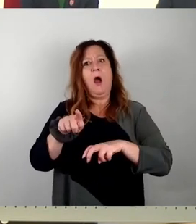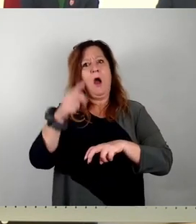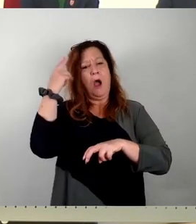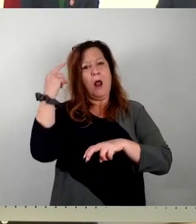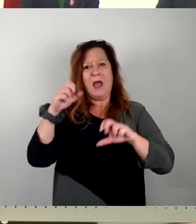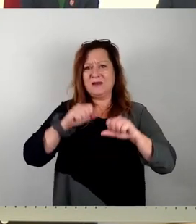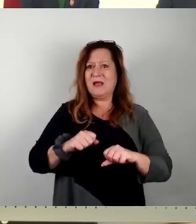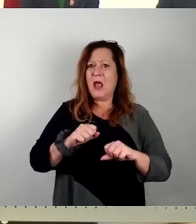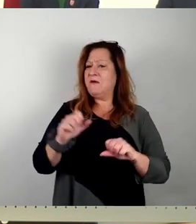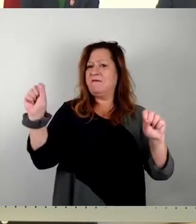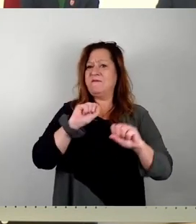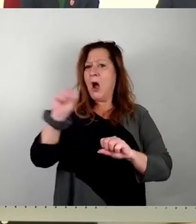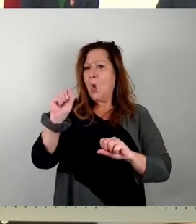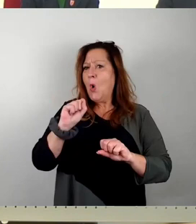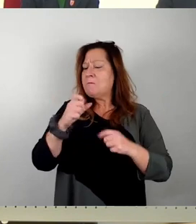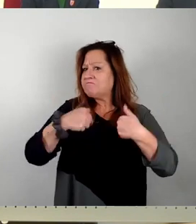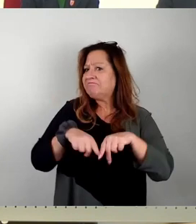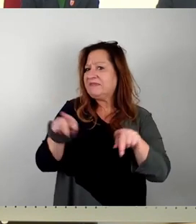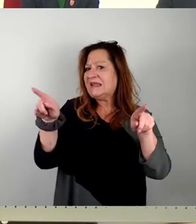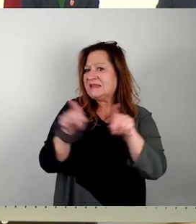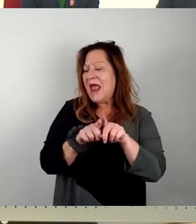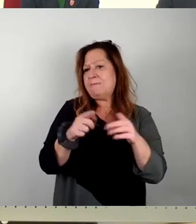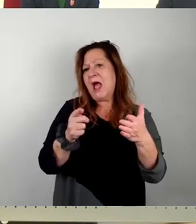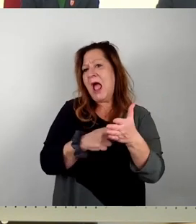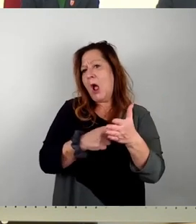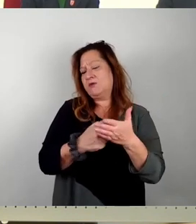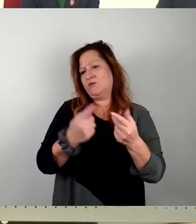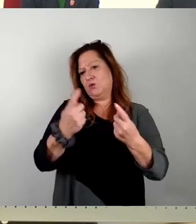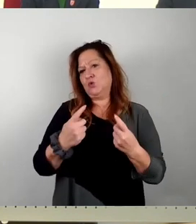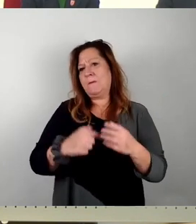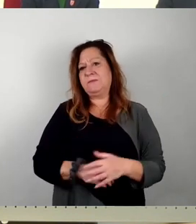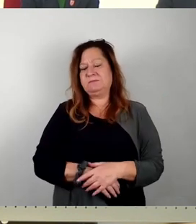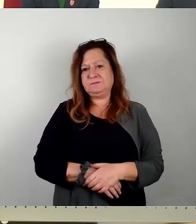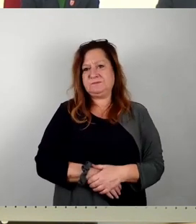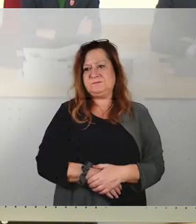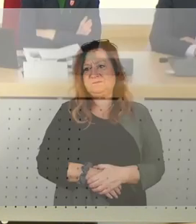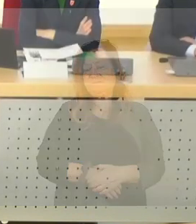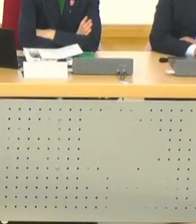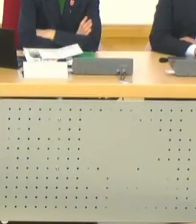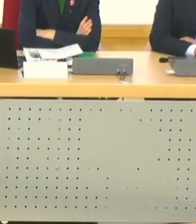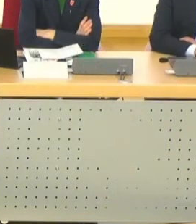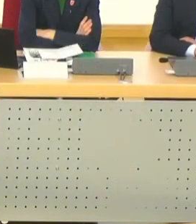gleichen Herausforderungen. The distance between Columbus and Dresden is 4